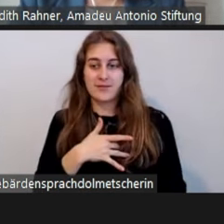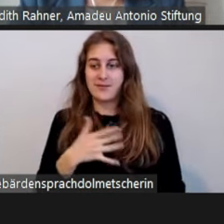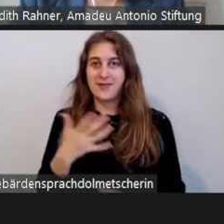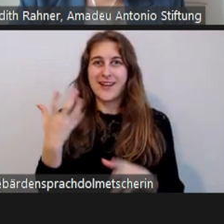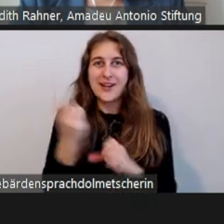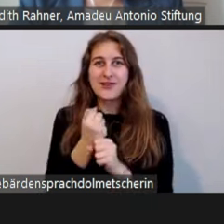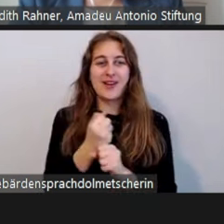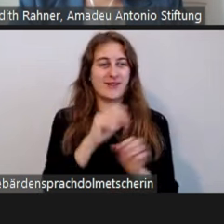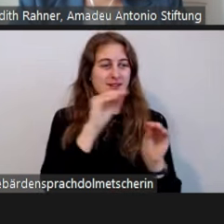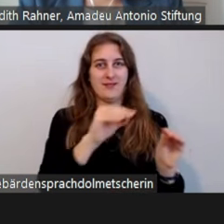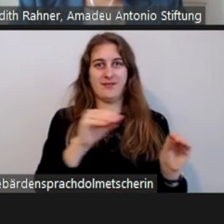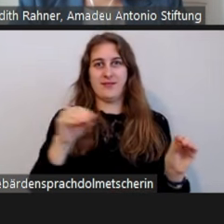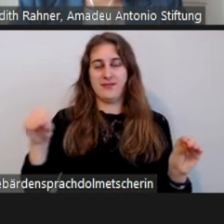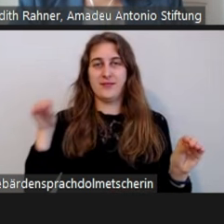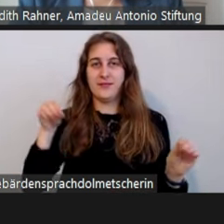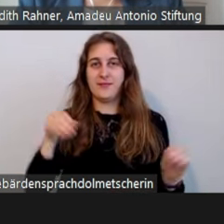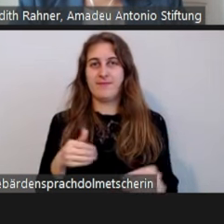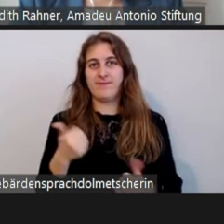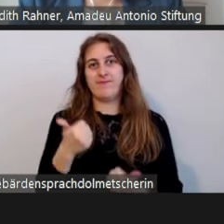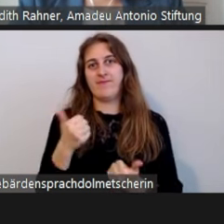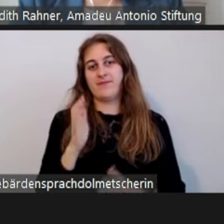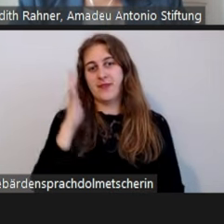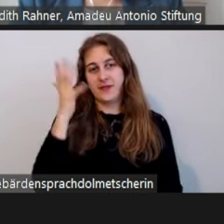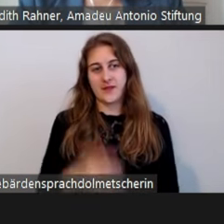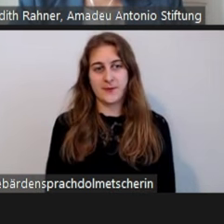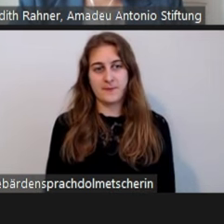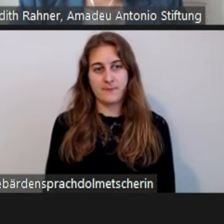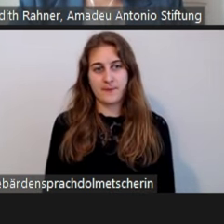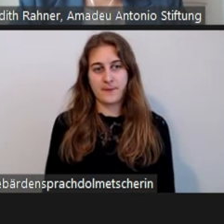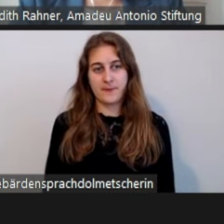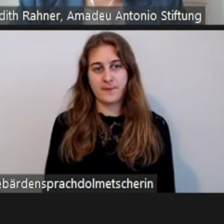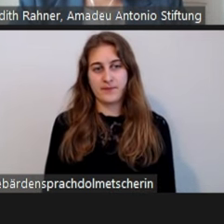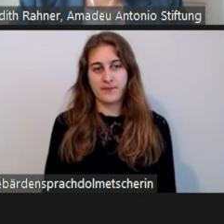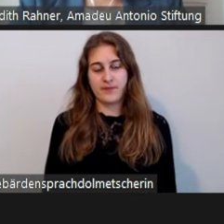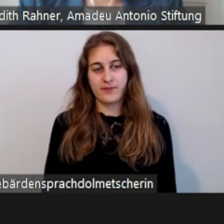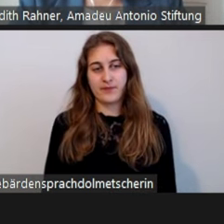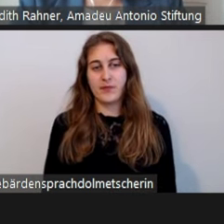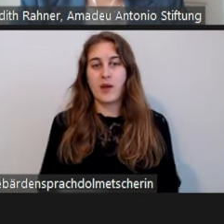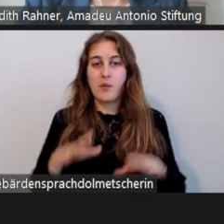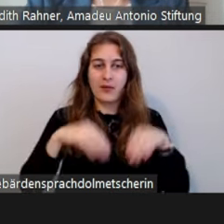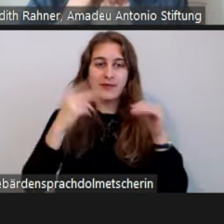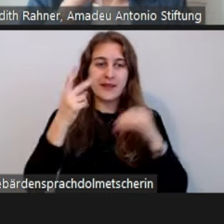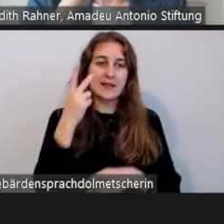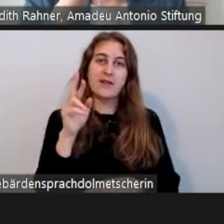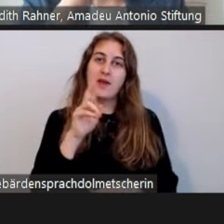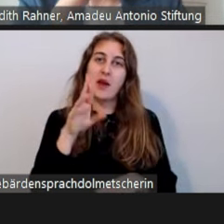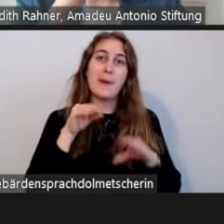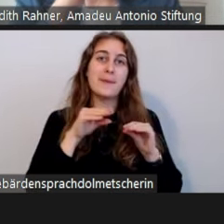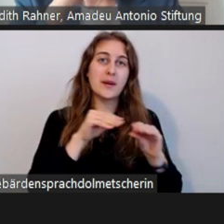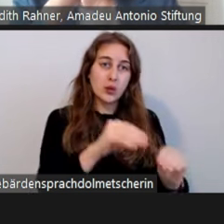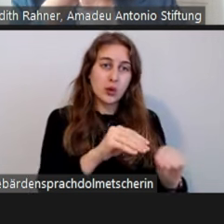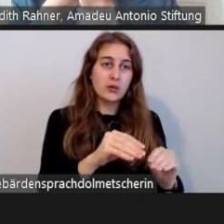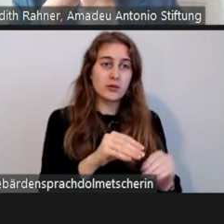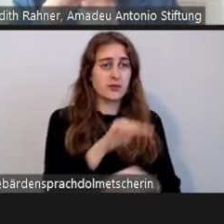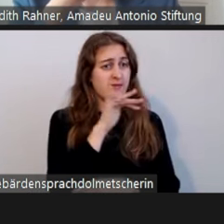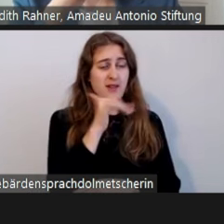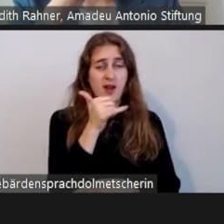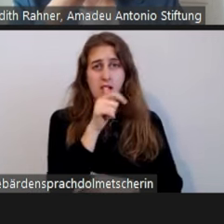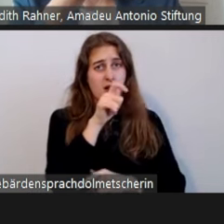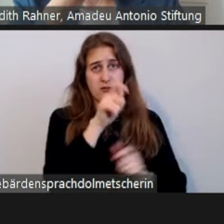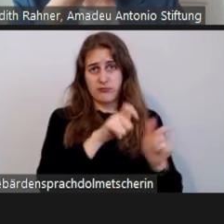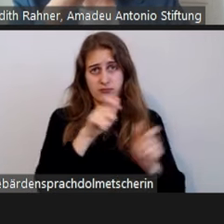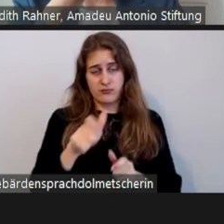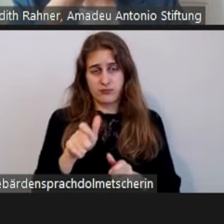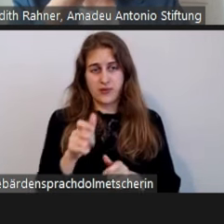sehr deutlich zu Beginn große Nutzungszahlen, aber auch große Zahlen von Hassnachrichten.